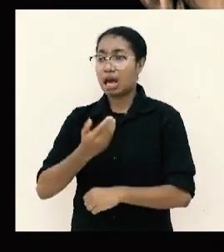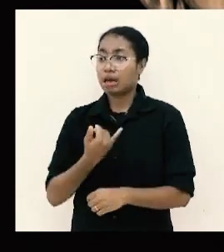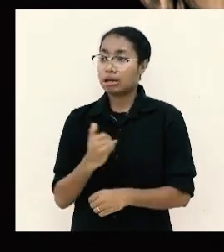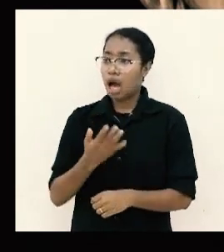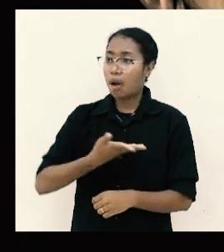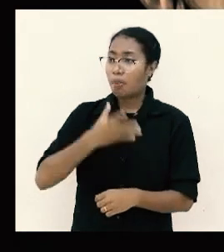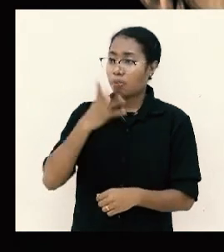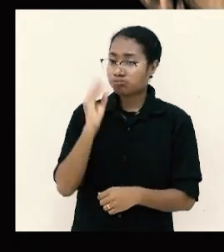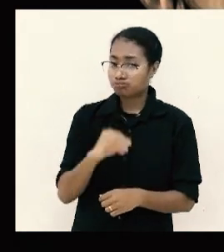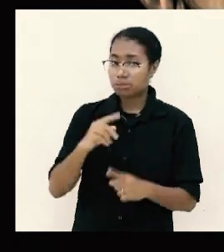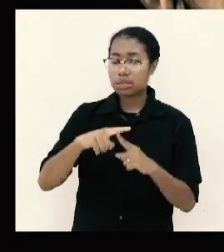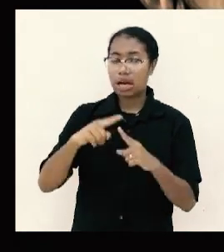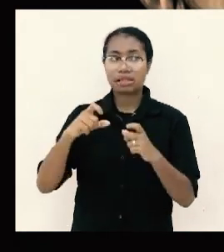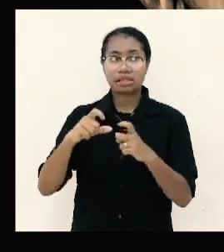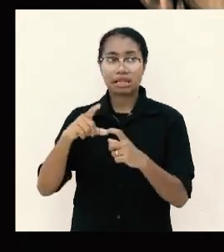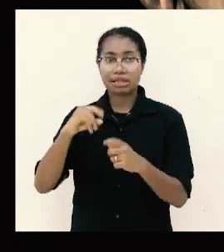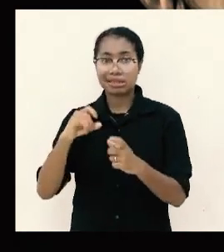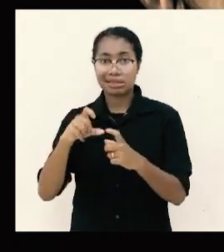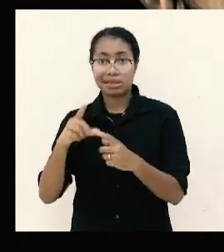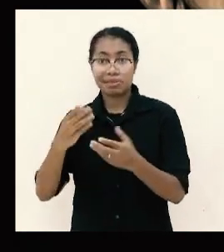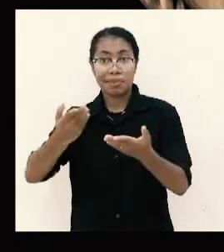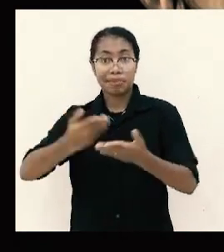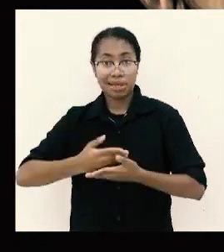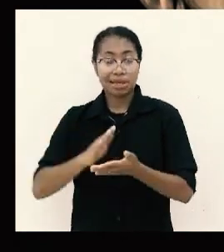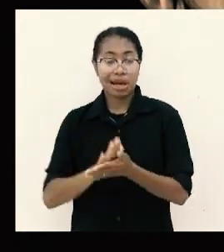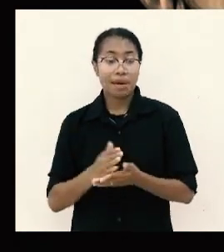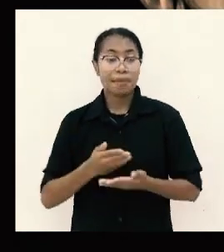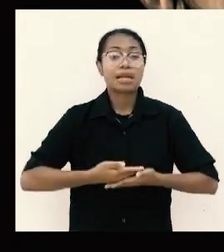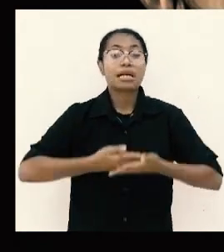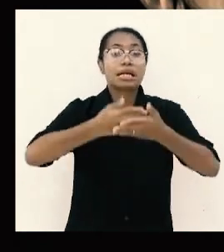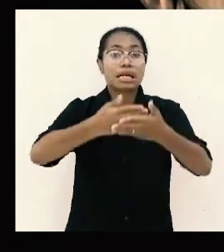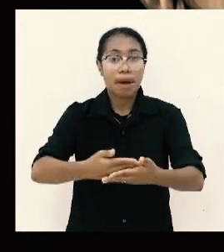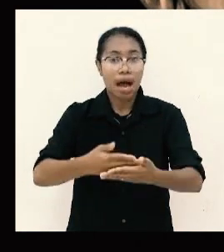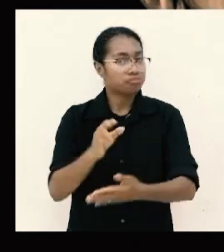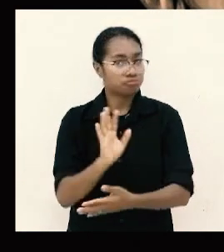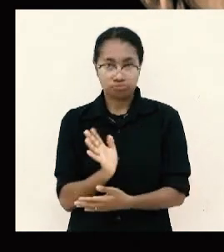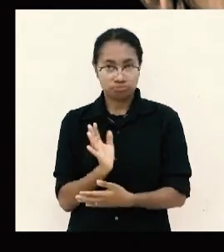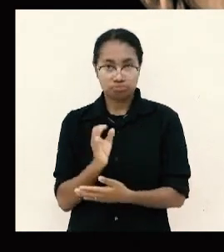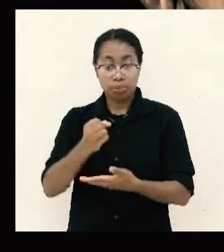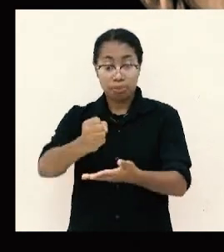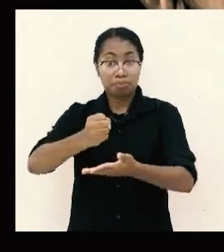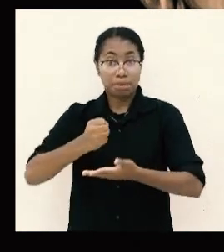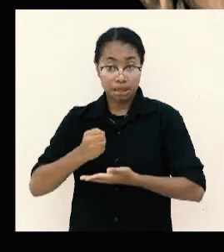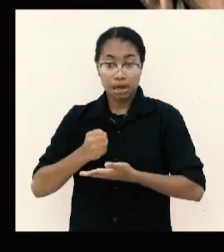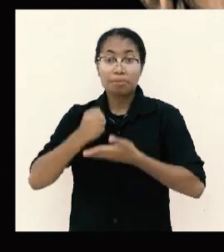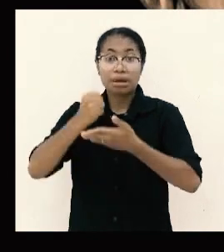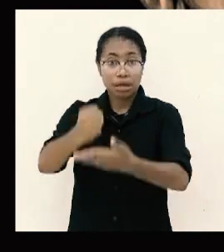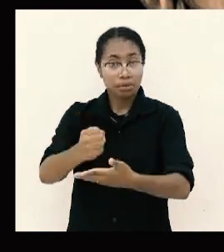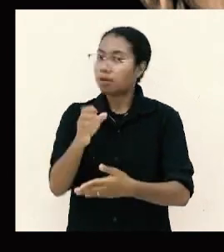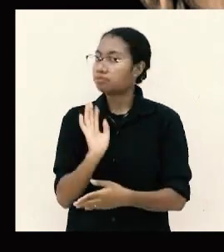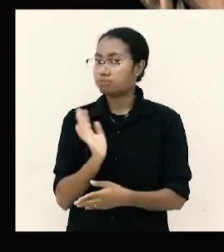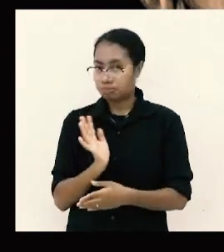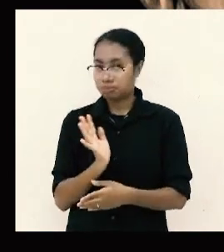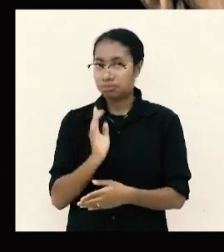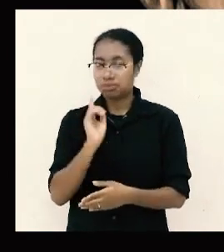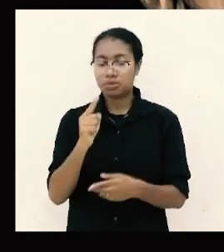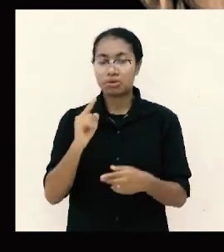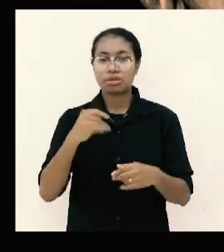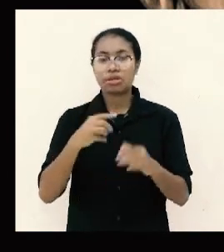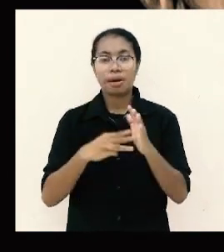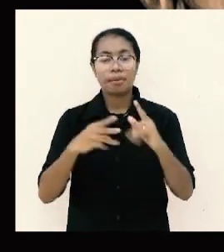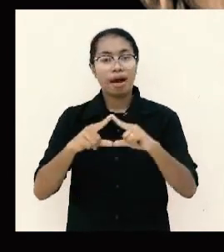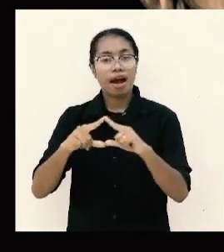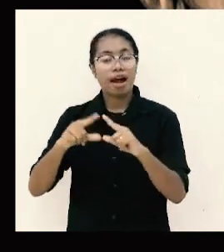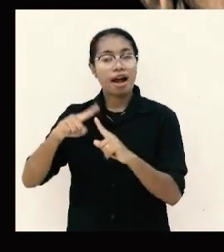transaksi memberi dan menerima hanya jemaat Filipi berarti jemaat Filipi adalah satu-satunya jemaat di